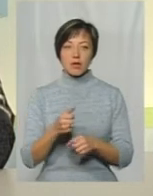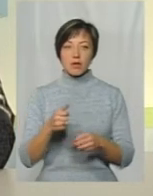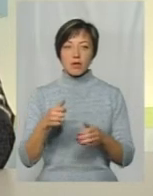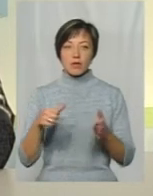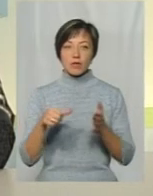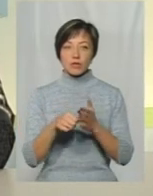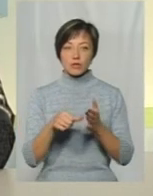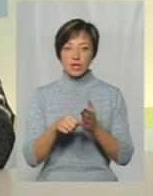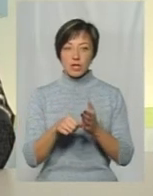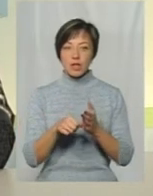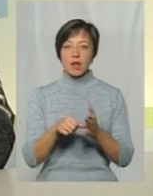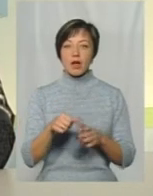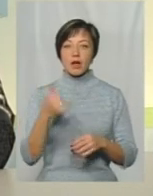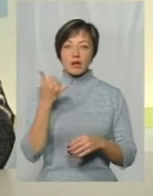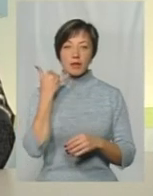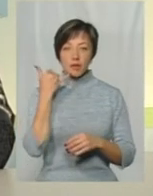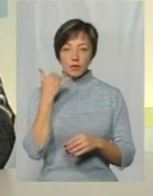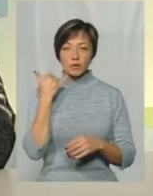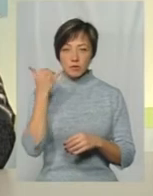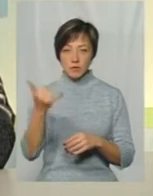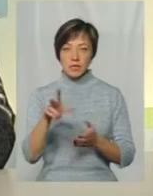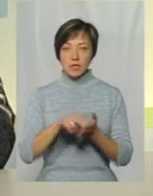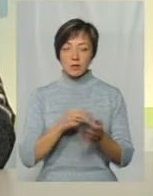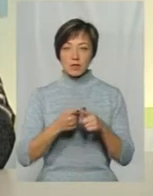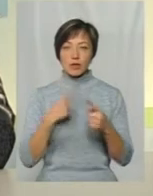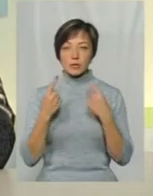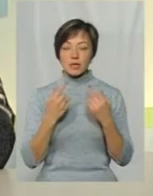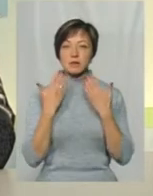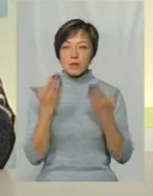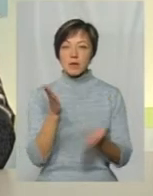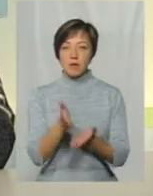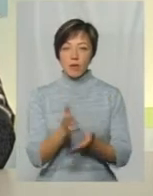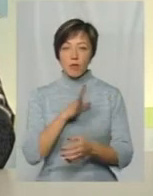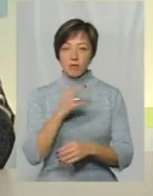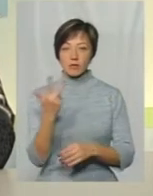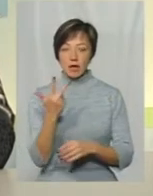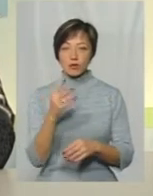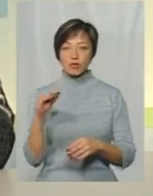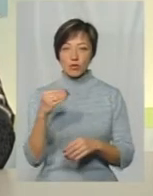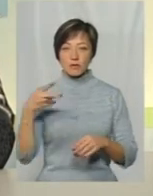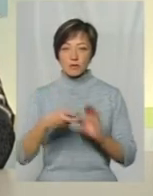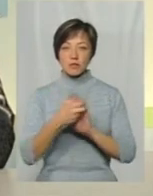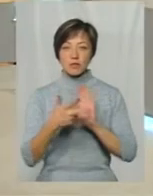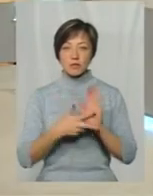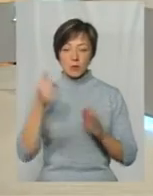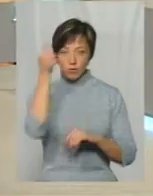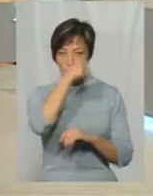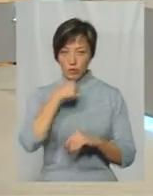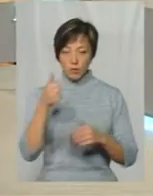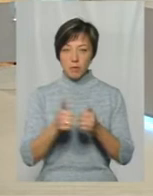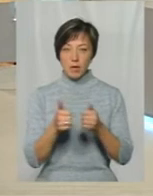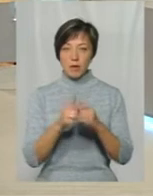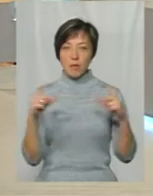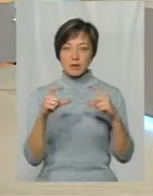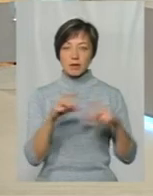передзвонила до Мідляківського особисто Запис цієї розмови у мене є Я запитала його прямо, чи був він 3-10-2018 року біля